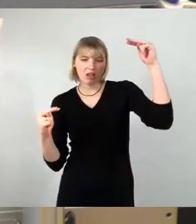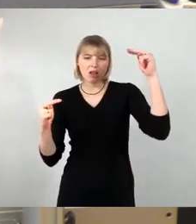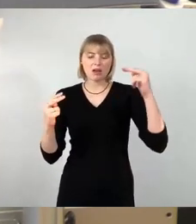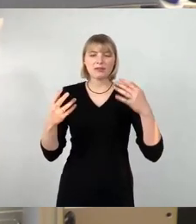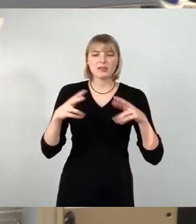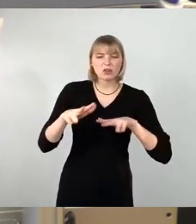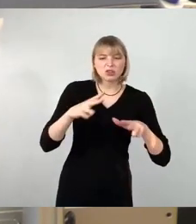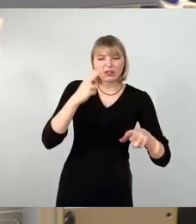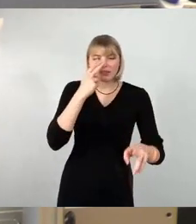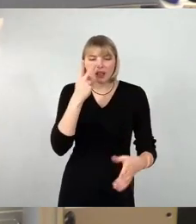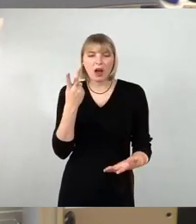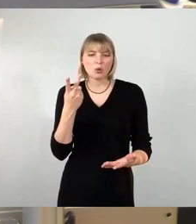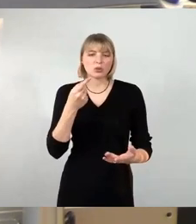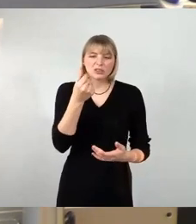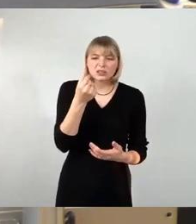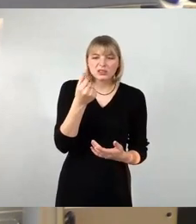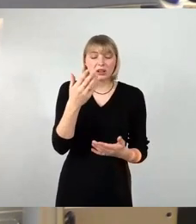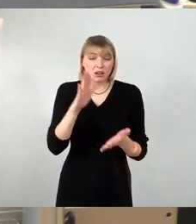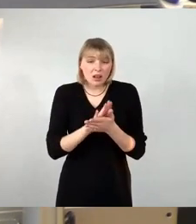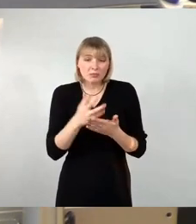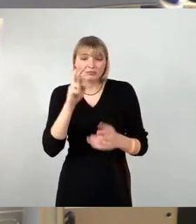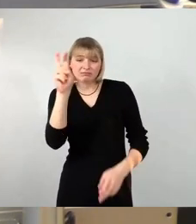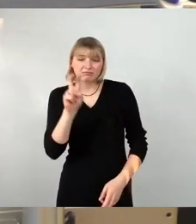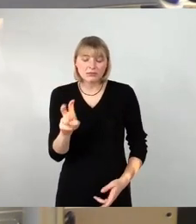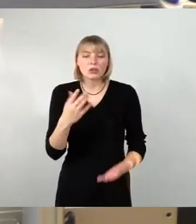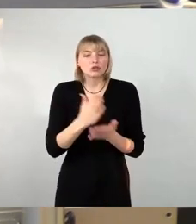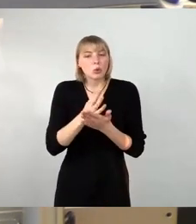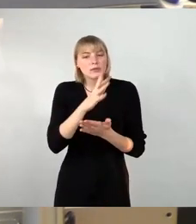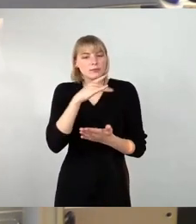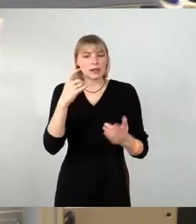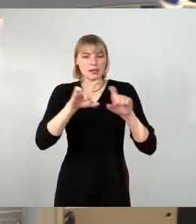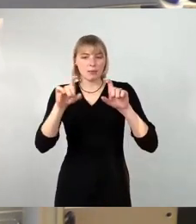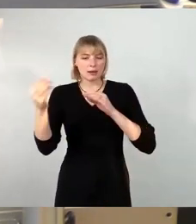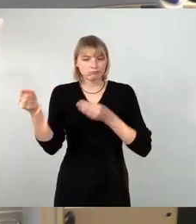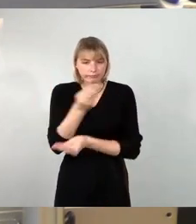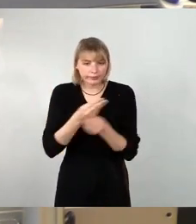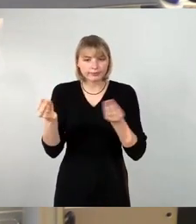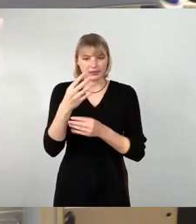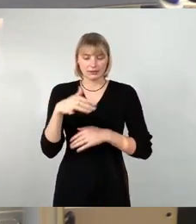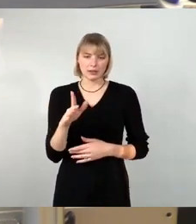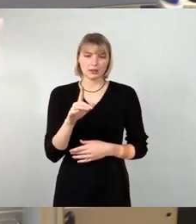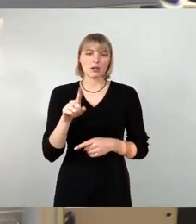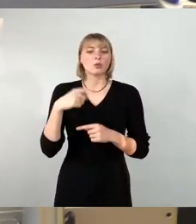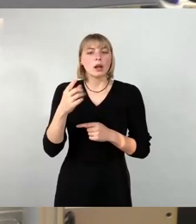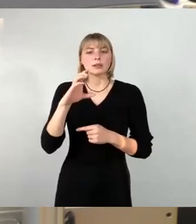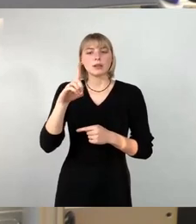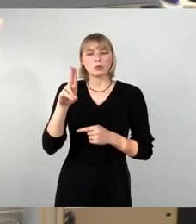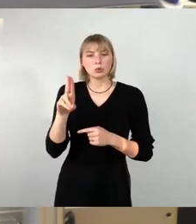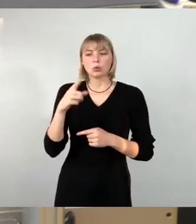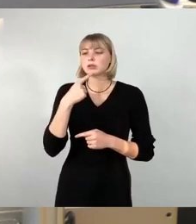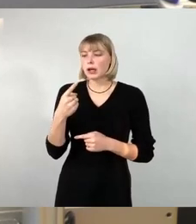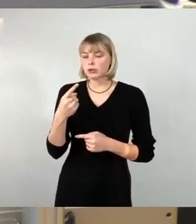Finanzierbarkeit des Ganzen. Diese Gespräche haben wir geführt. Aber schließlich hat sich die CDU dann doch eine Einigung